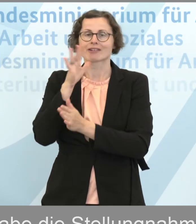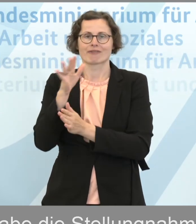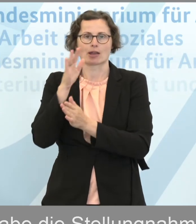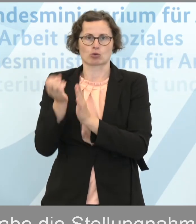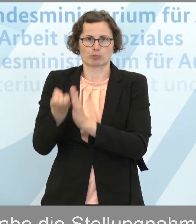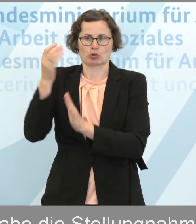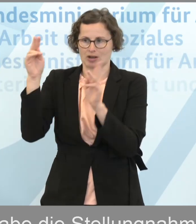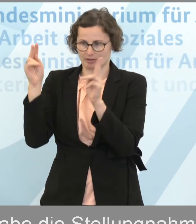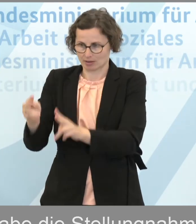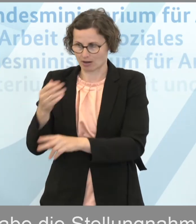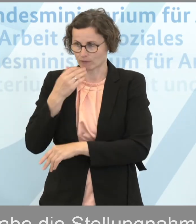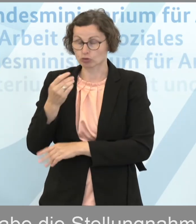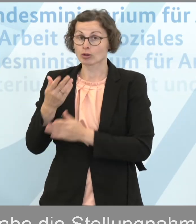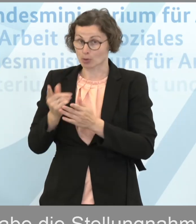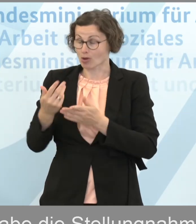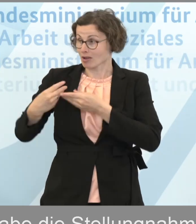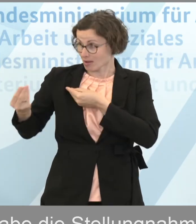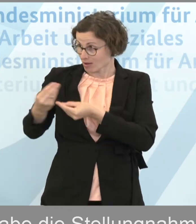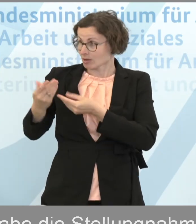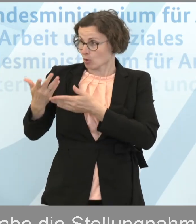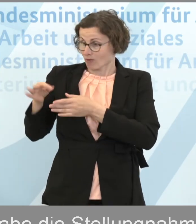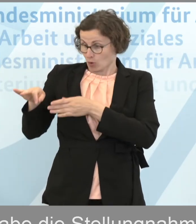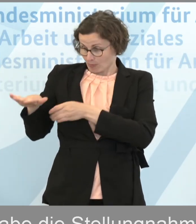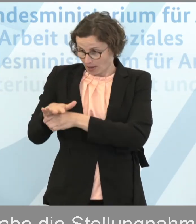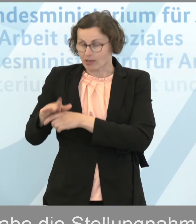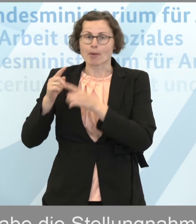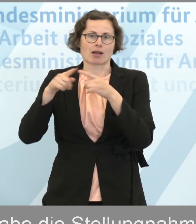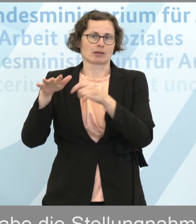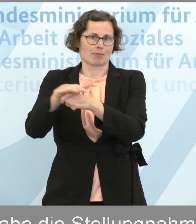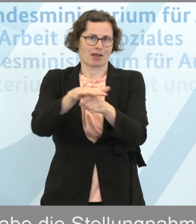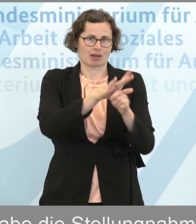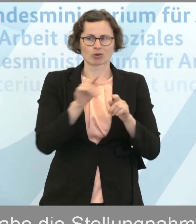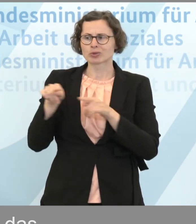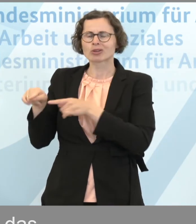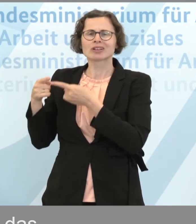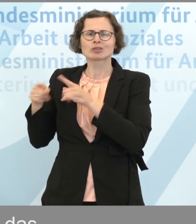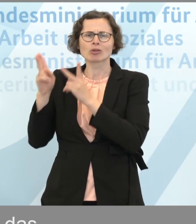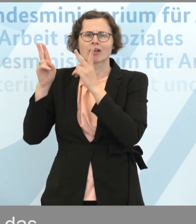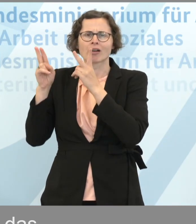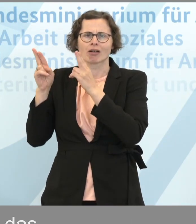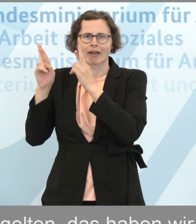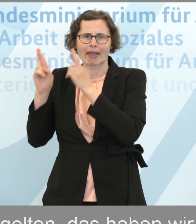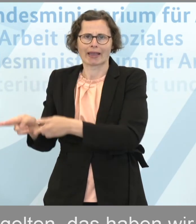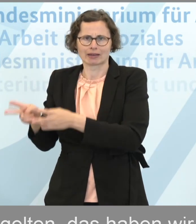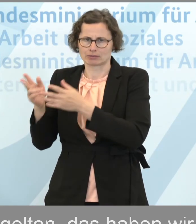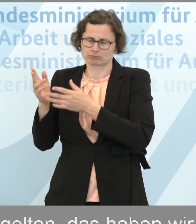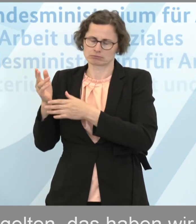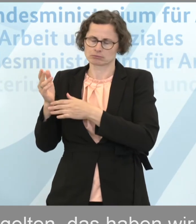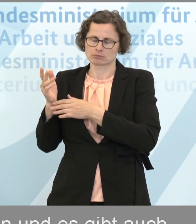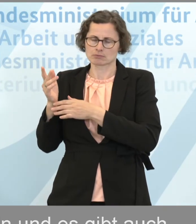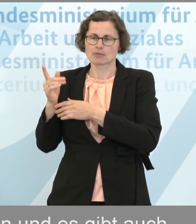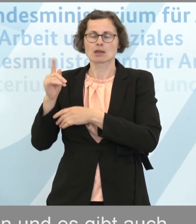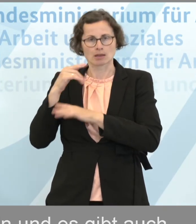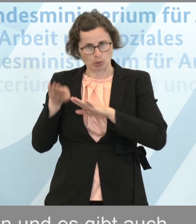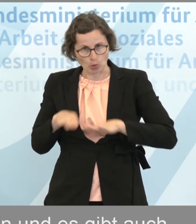Das hat auch in diesem Fall stattgefunden, aber das gilt auch für ganz andere Bereiche. Also es gibt da keine Sonderrechne des Arbeitsschutzes, sondern es gelten die